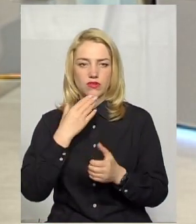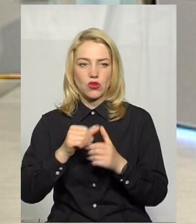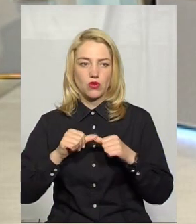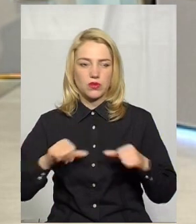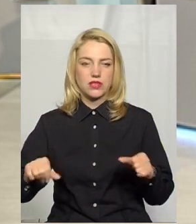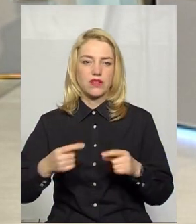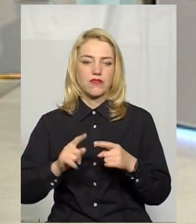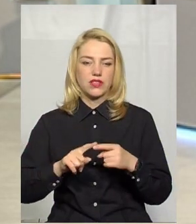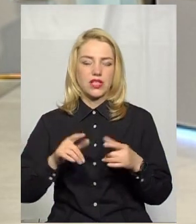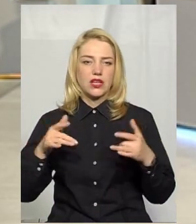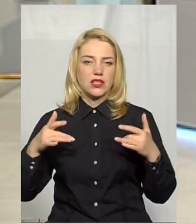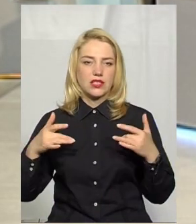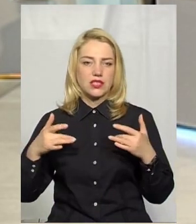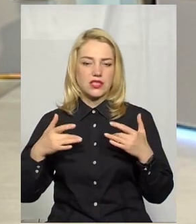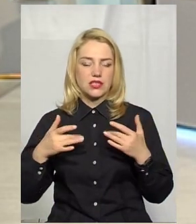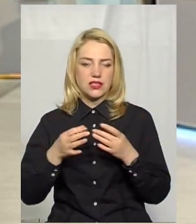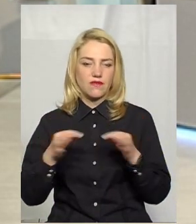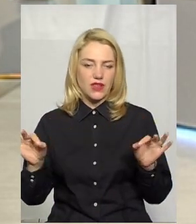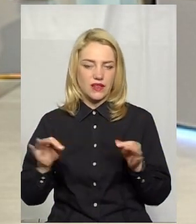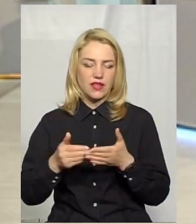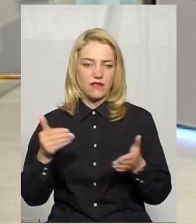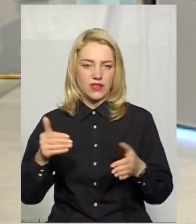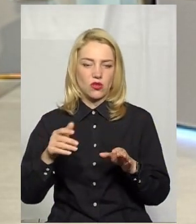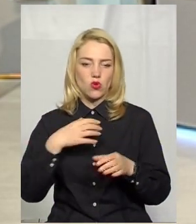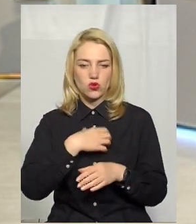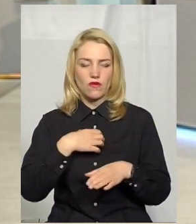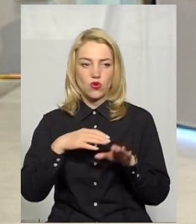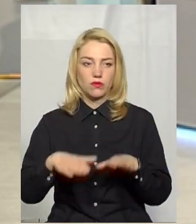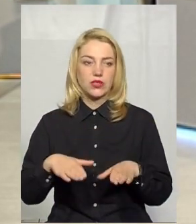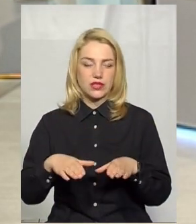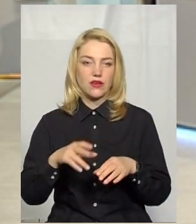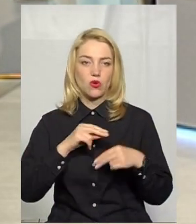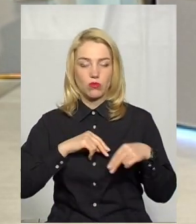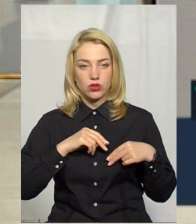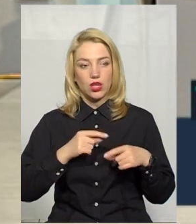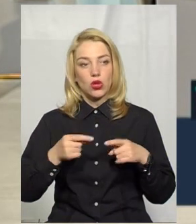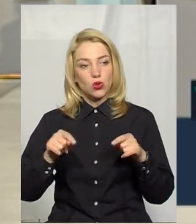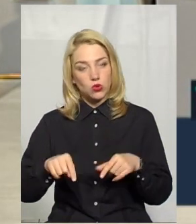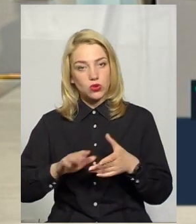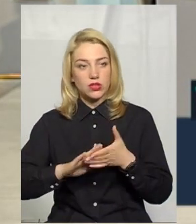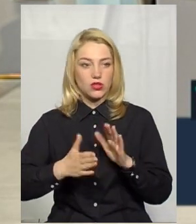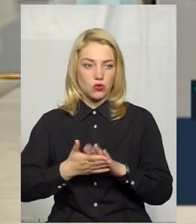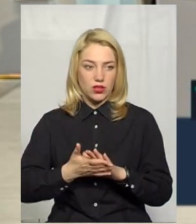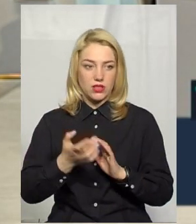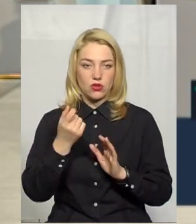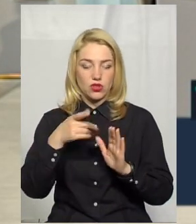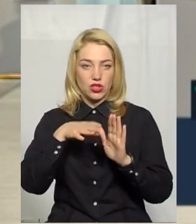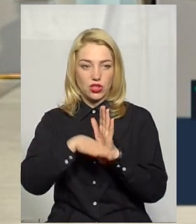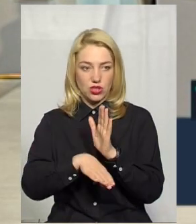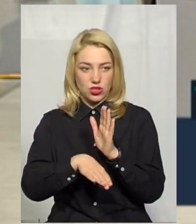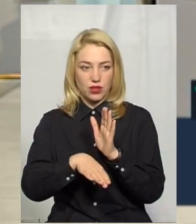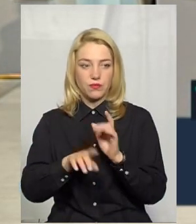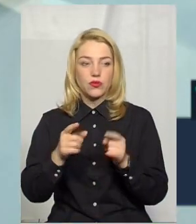звільнений від своєї основного місця роботи Тому тут ситуація дещо гірша